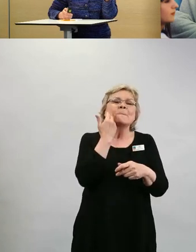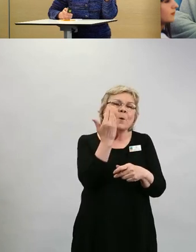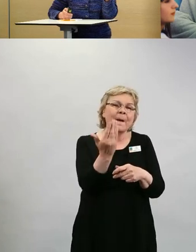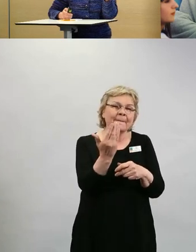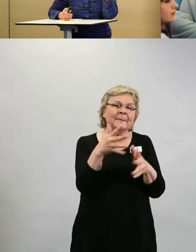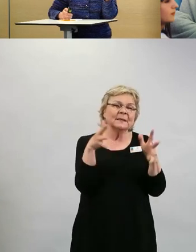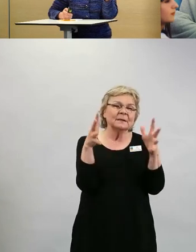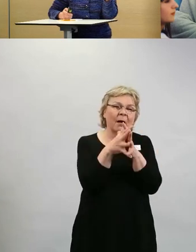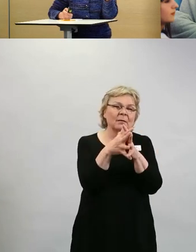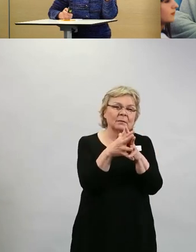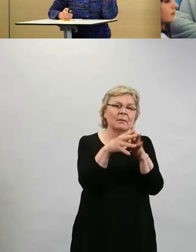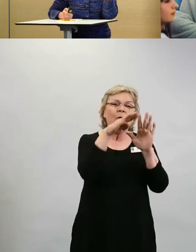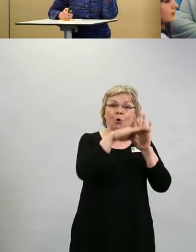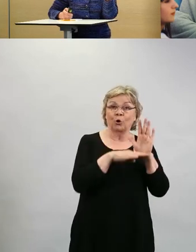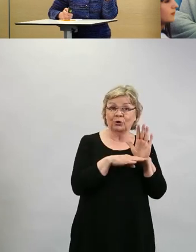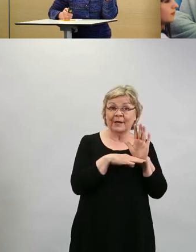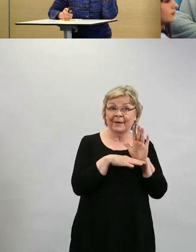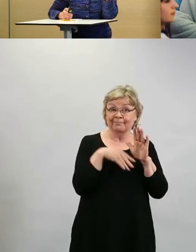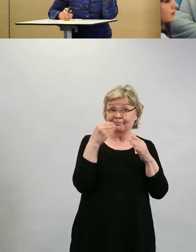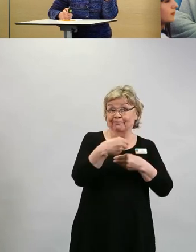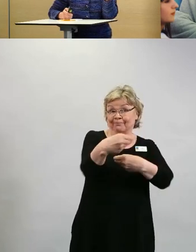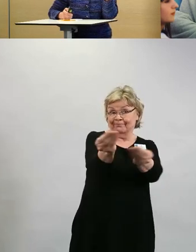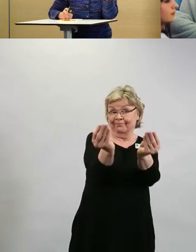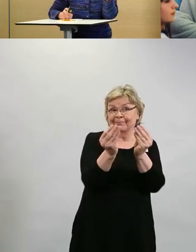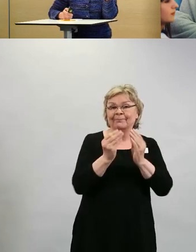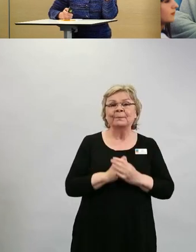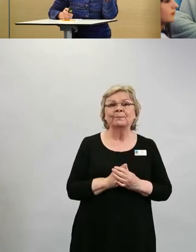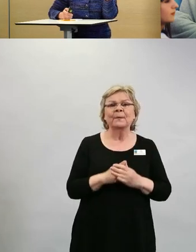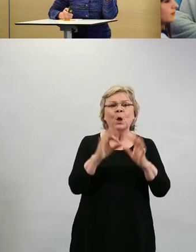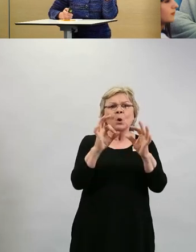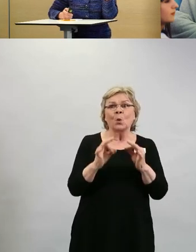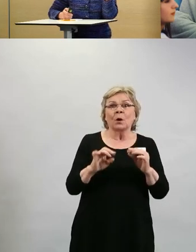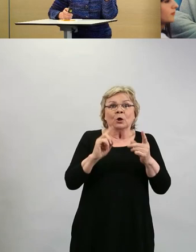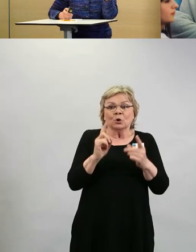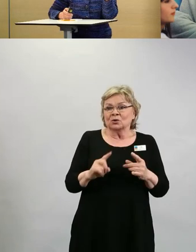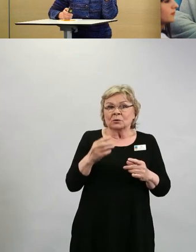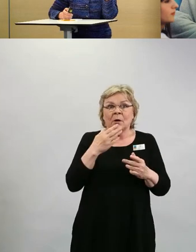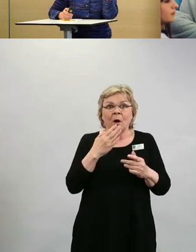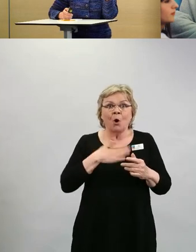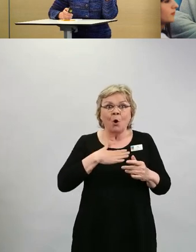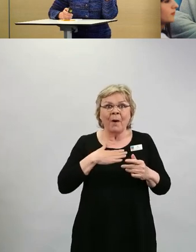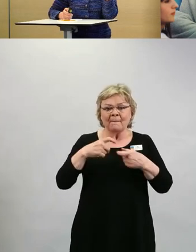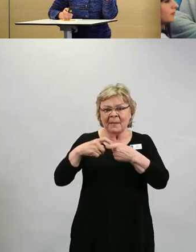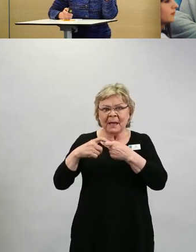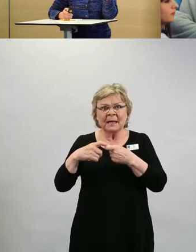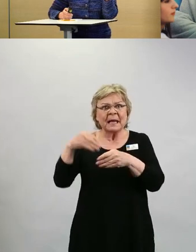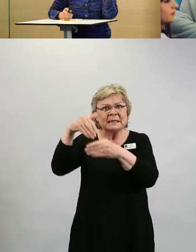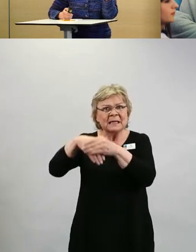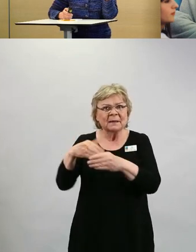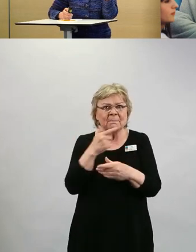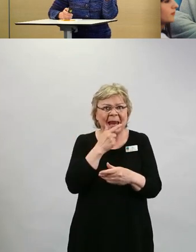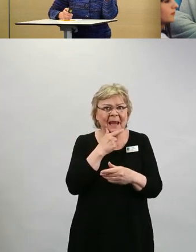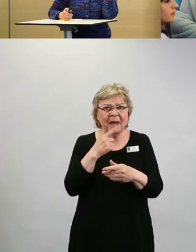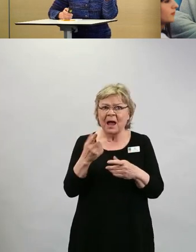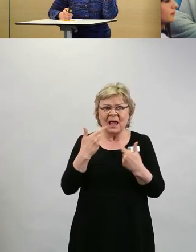Jos joku lähipiiristä pelkää rokotteen ottamista, niin miten voisin kannustaa häntä ottamaan rokotteen? Meidän keskuudessamme on paljon